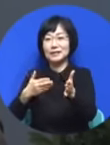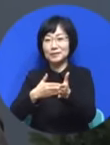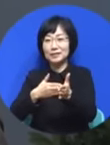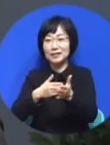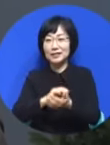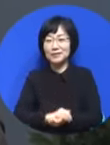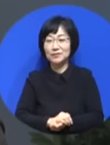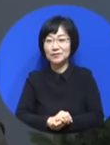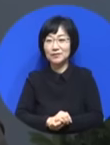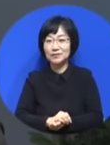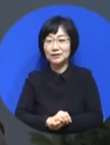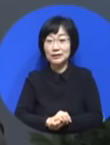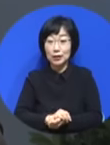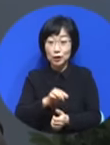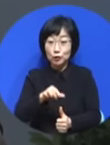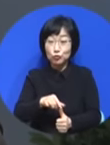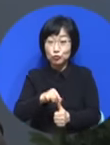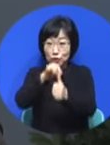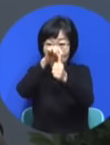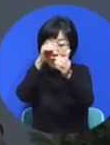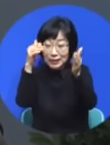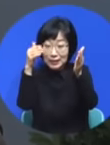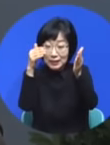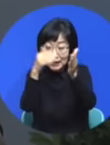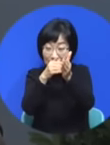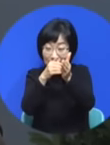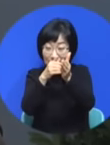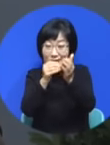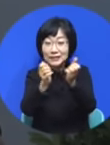구원받은 자에게 주시는 마지막 축복